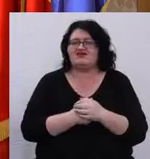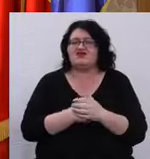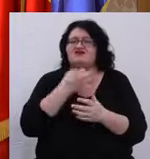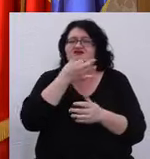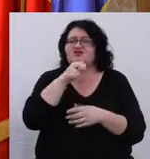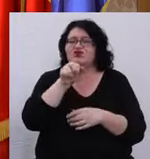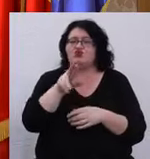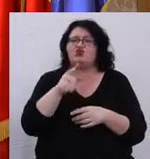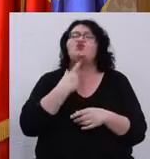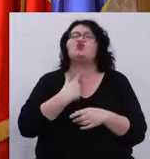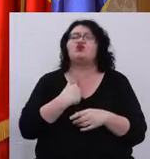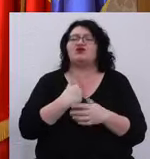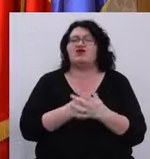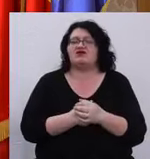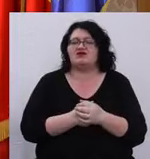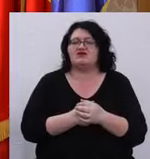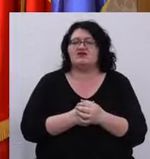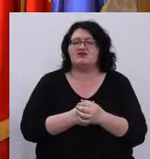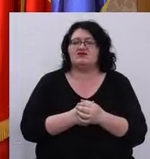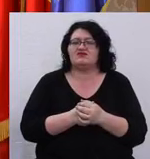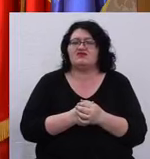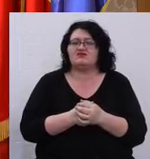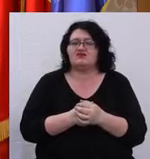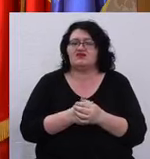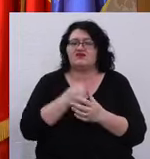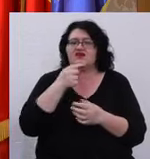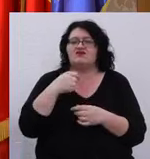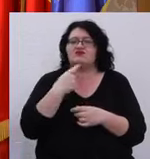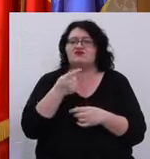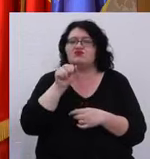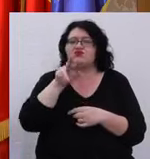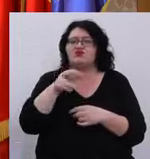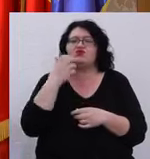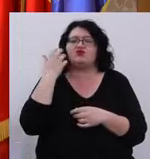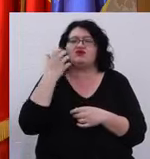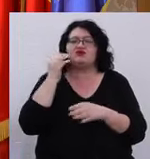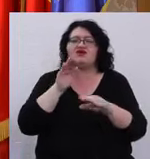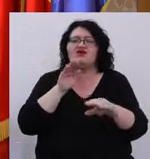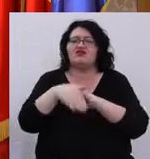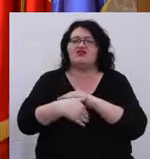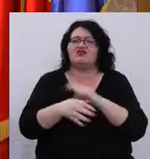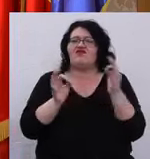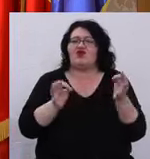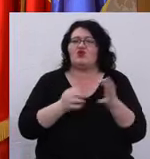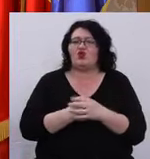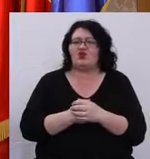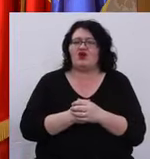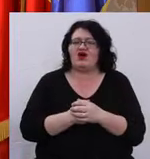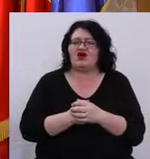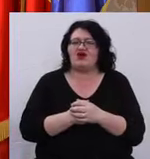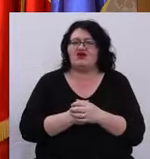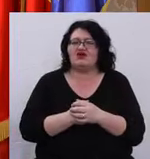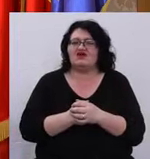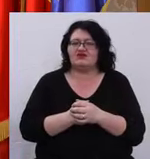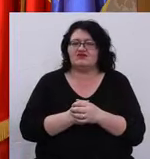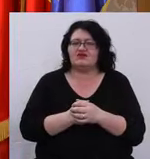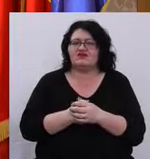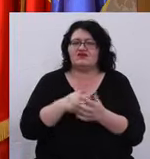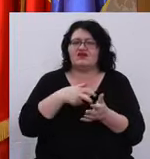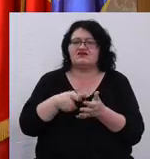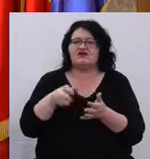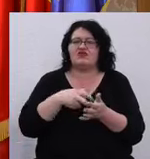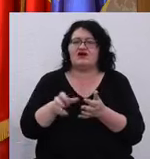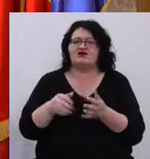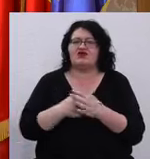să spunem nu uri, să spunem nu când devine normal să